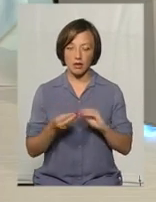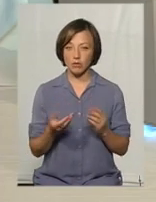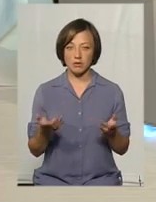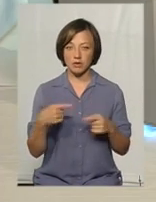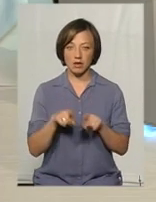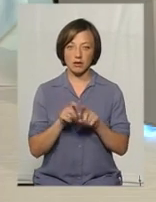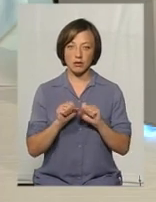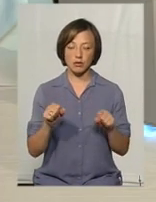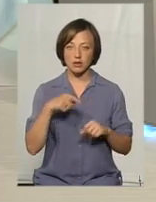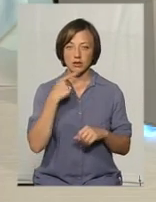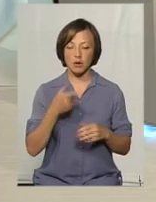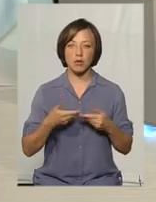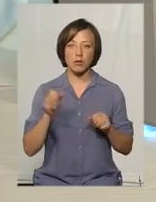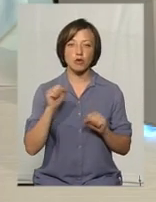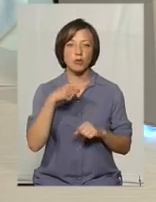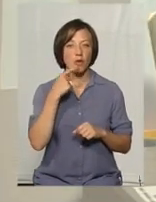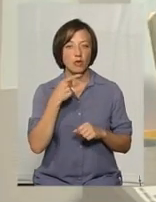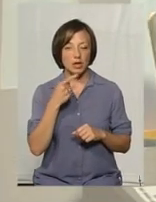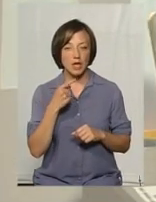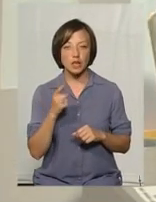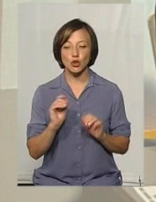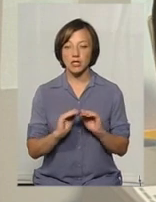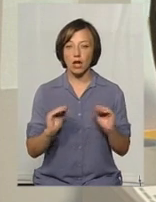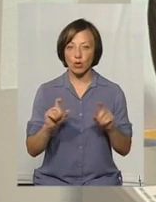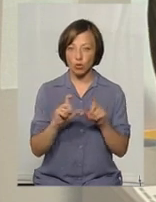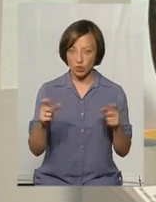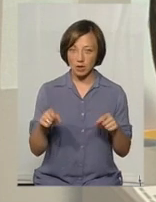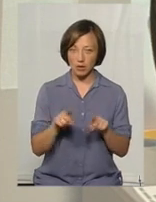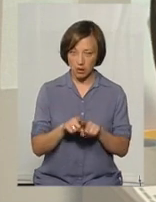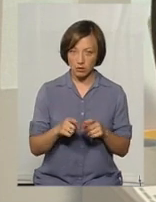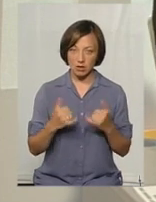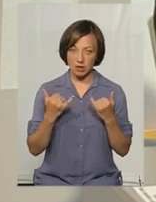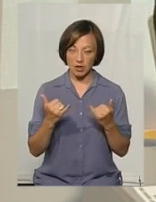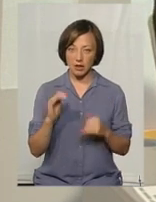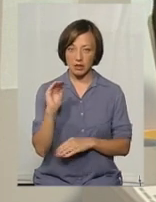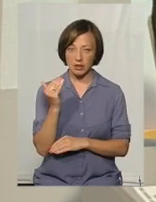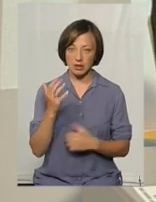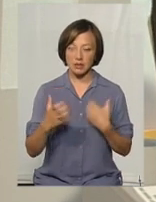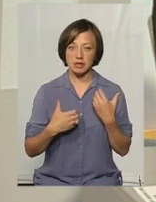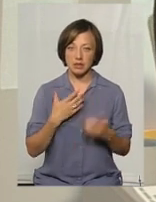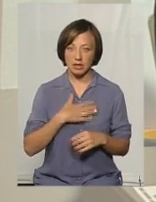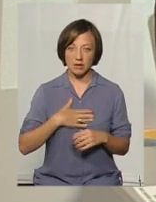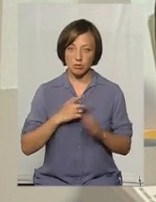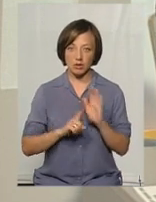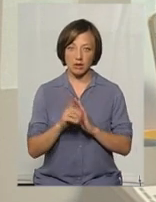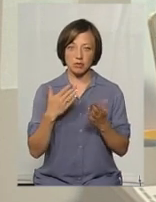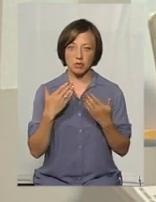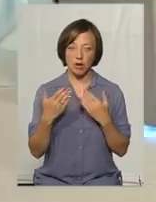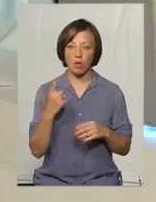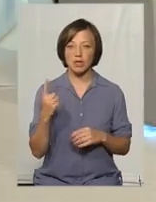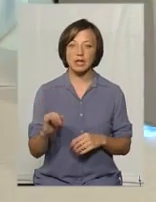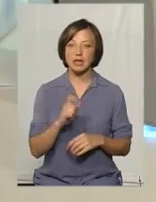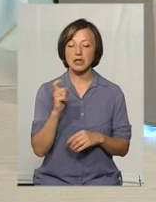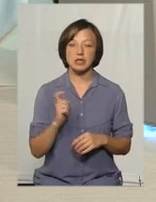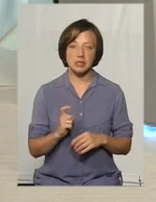так не можна створежувати. Тобто ми можемо казати про те, що садочок насправді також для дитини стрес, бо вона починає спілкуватись. Це ж один із